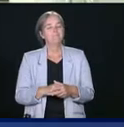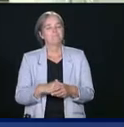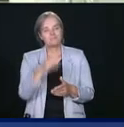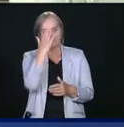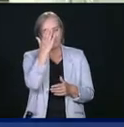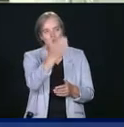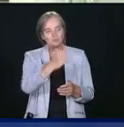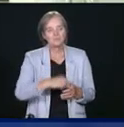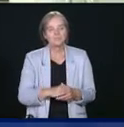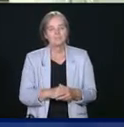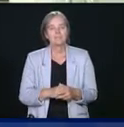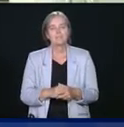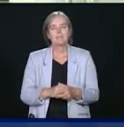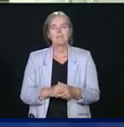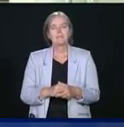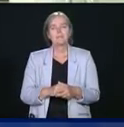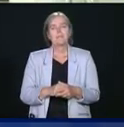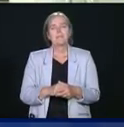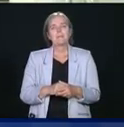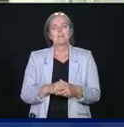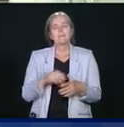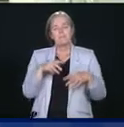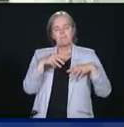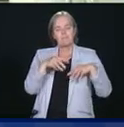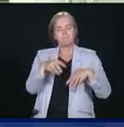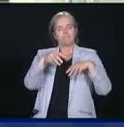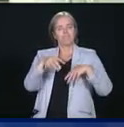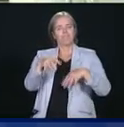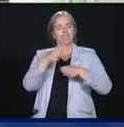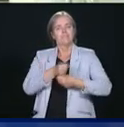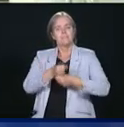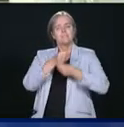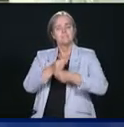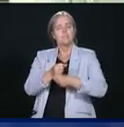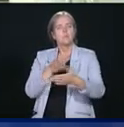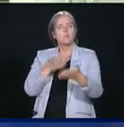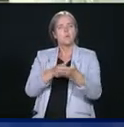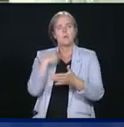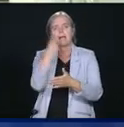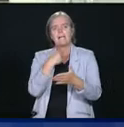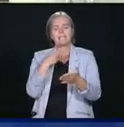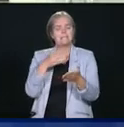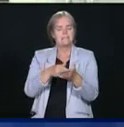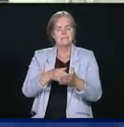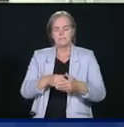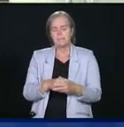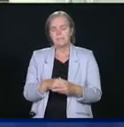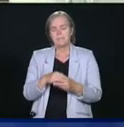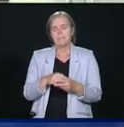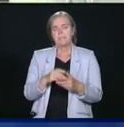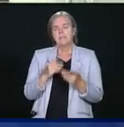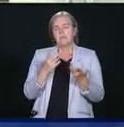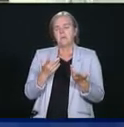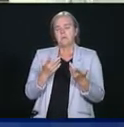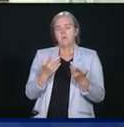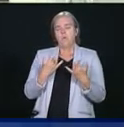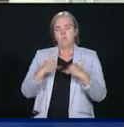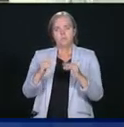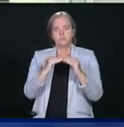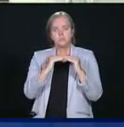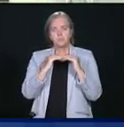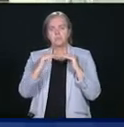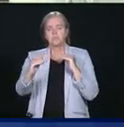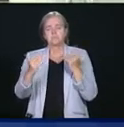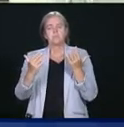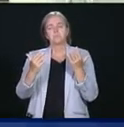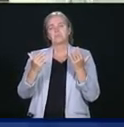ministre. Au sujet des manifestations contre le racisme, d'abord, vous avez dit que le statu quo est inacceptable. Qu'est-ce que vous voyez comme solution